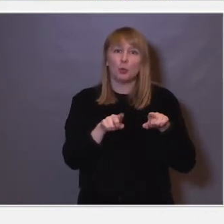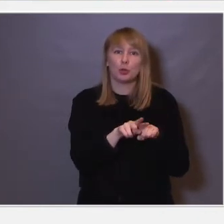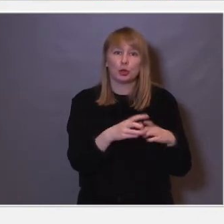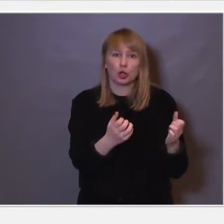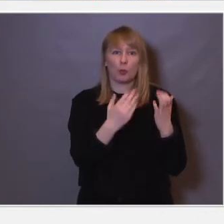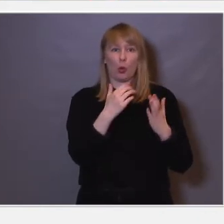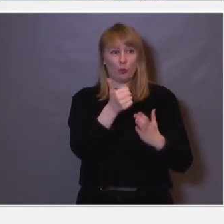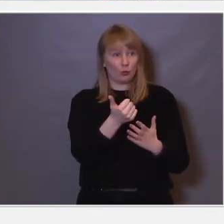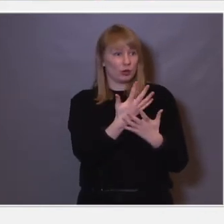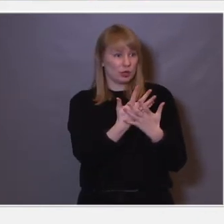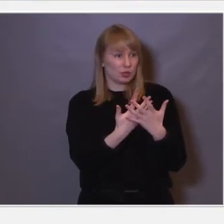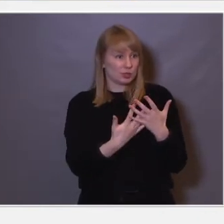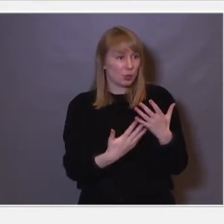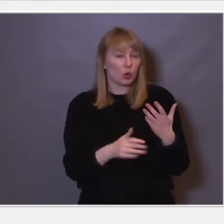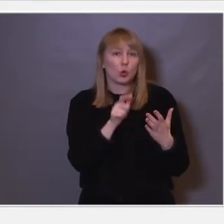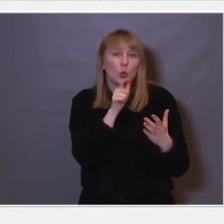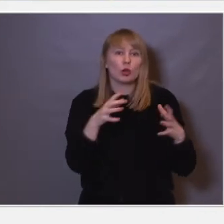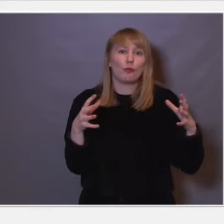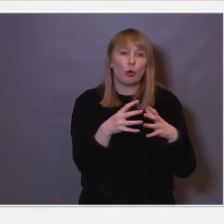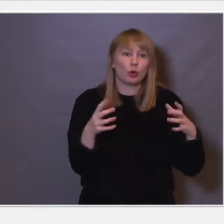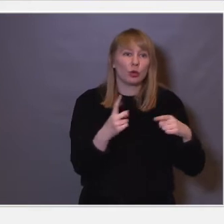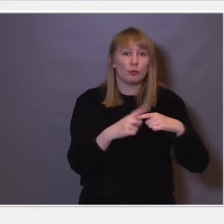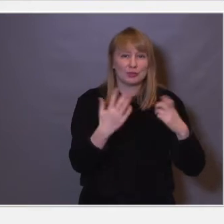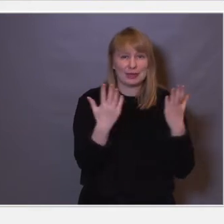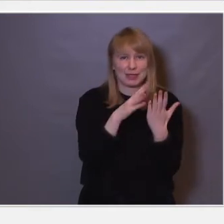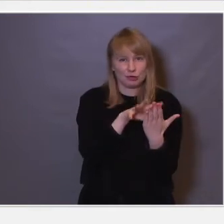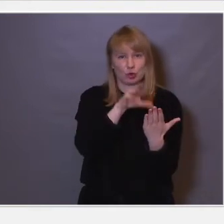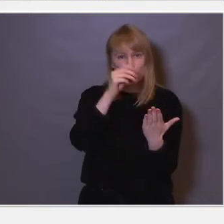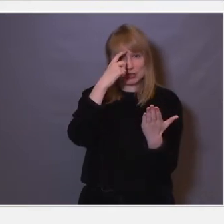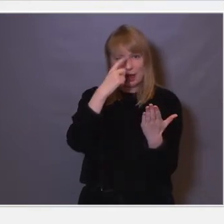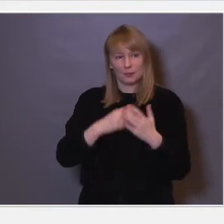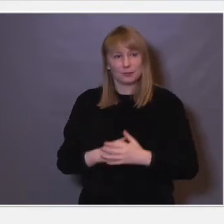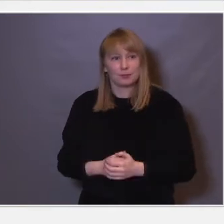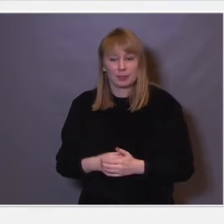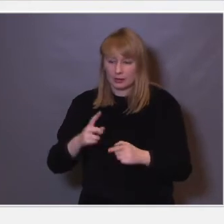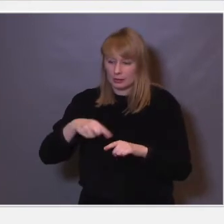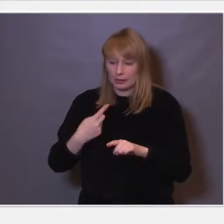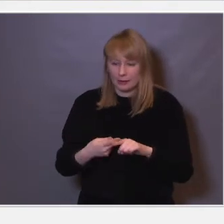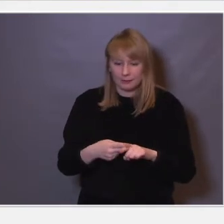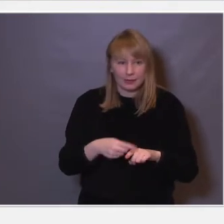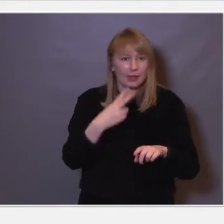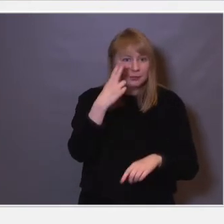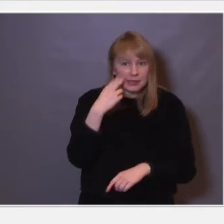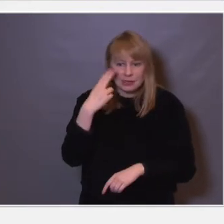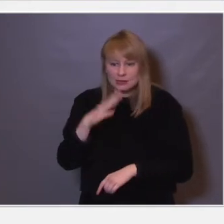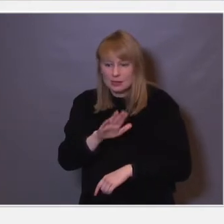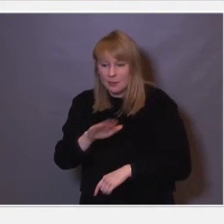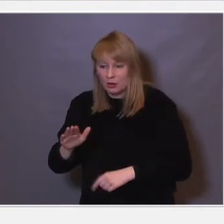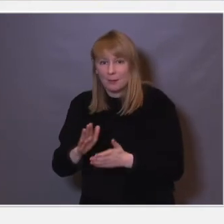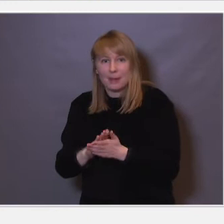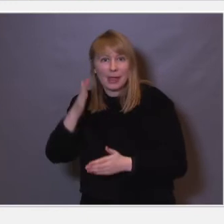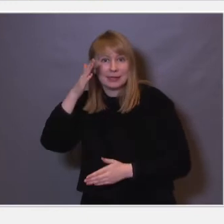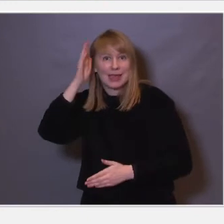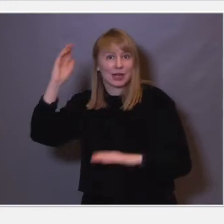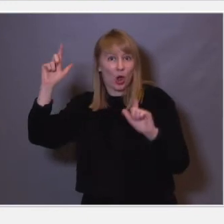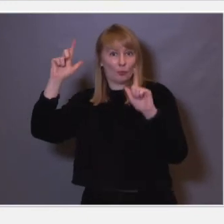ordforrådet og leseforståelsen. Og når man da gjorde tester av disse barna med sånn hjerneavbildning,